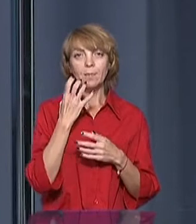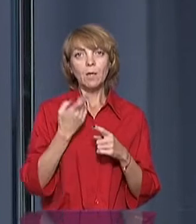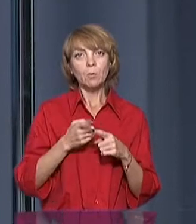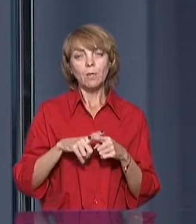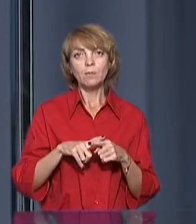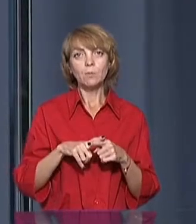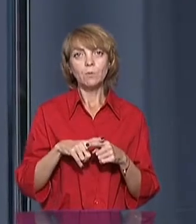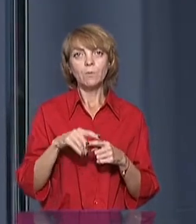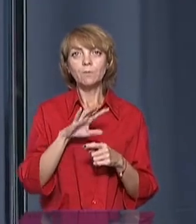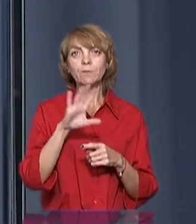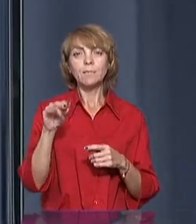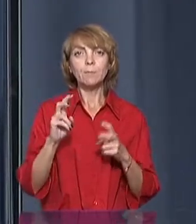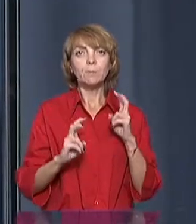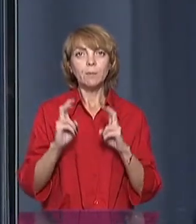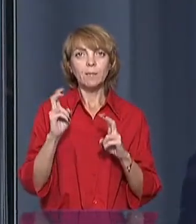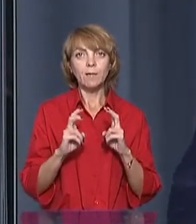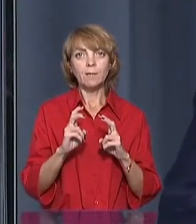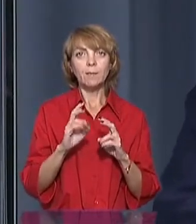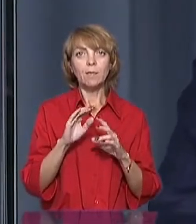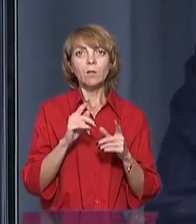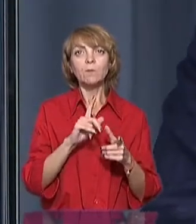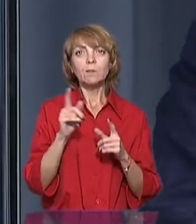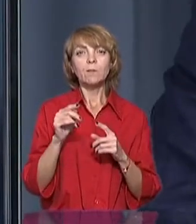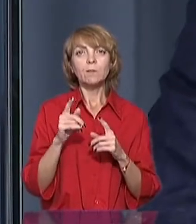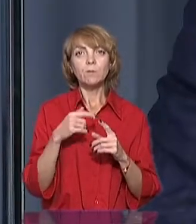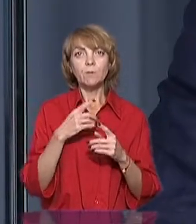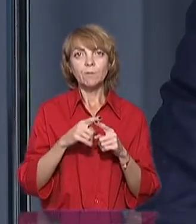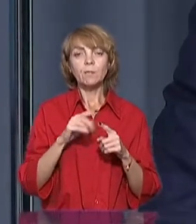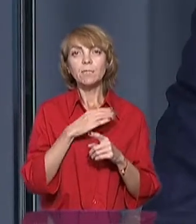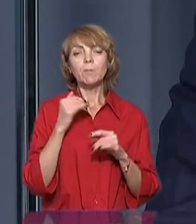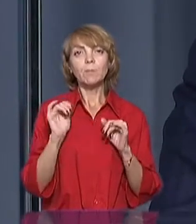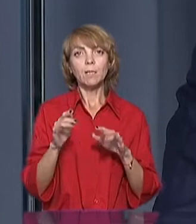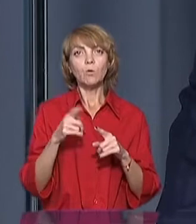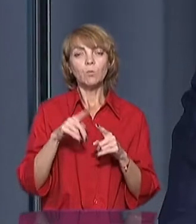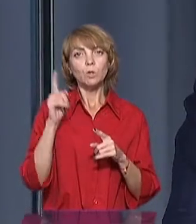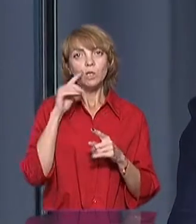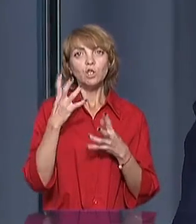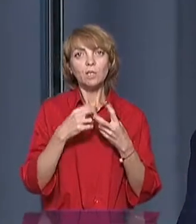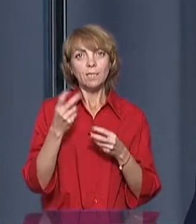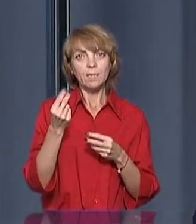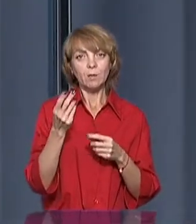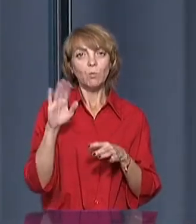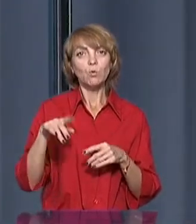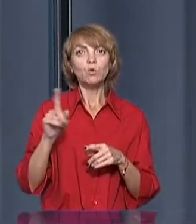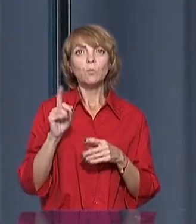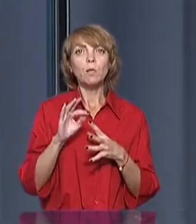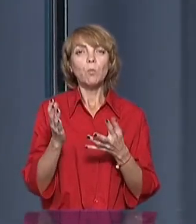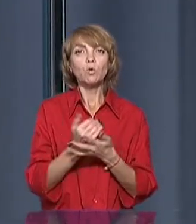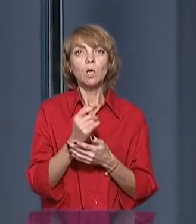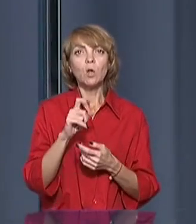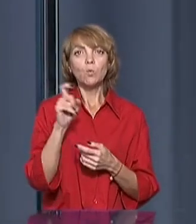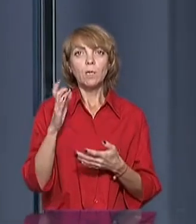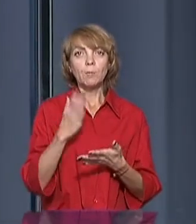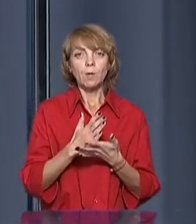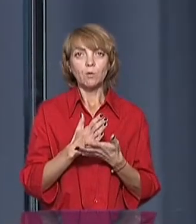все предприємства і все органи місцевого самовряду міня все-таки насправді умеюють читати деньги. А люди